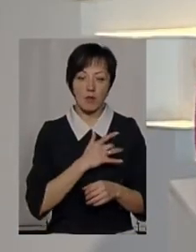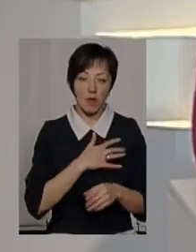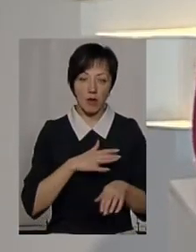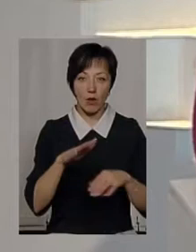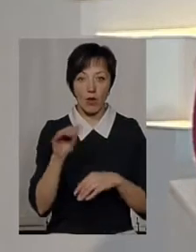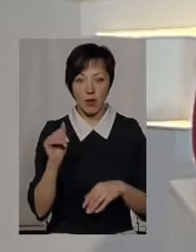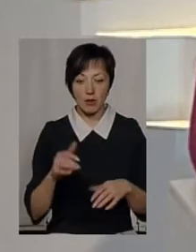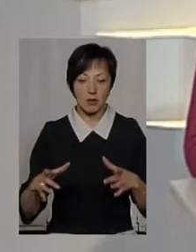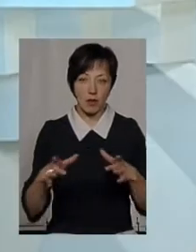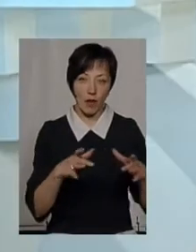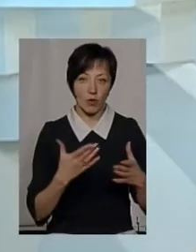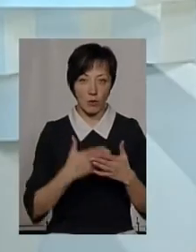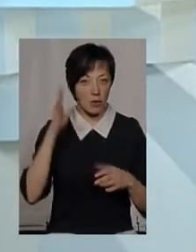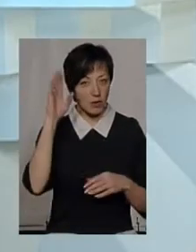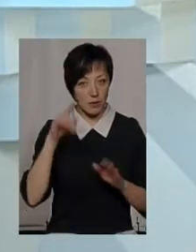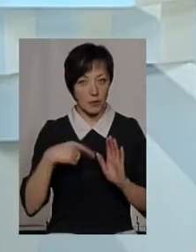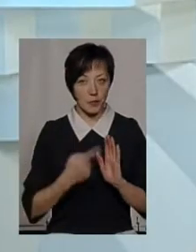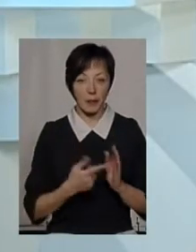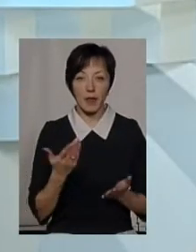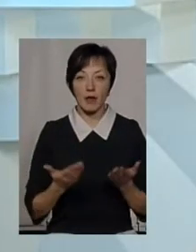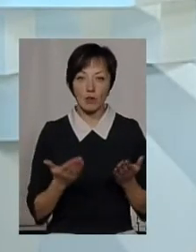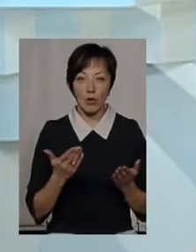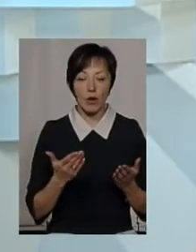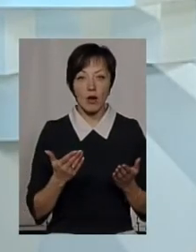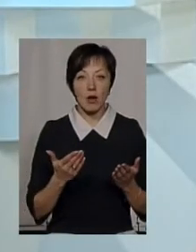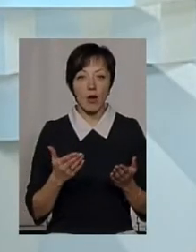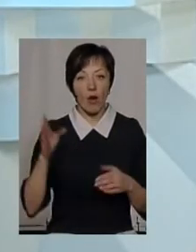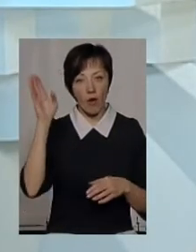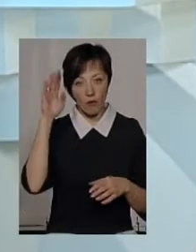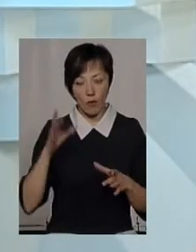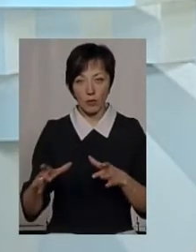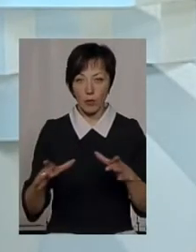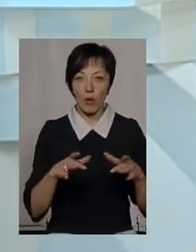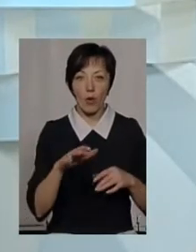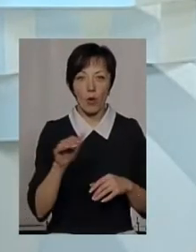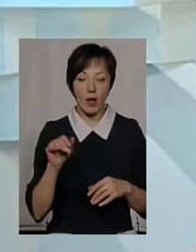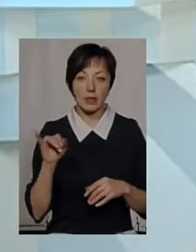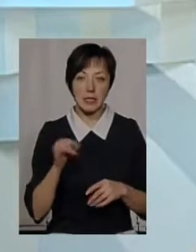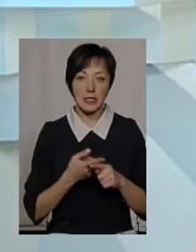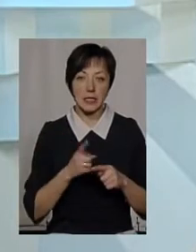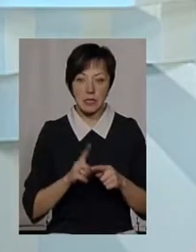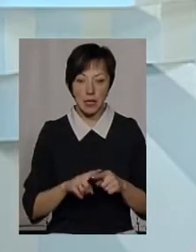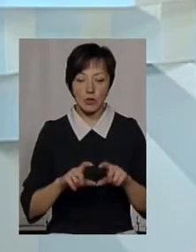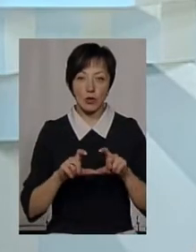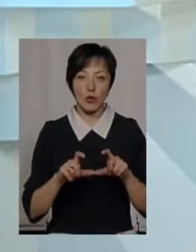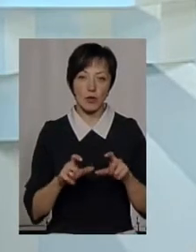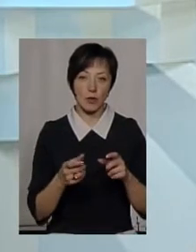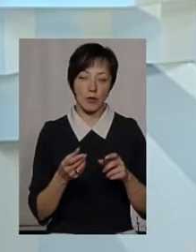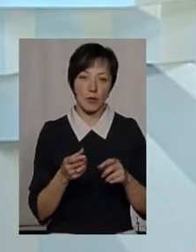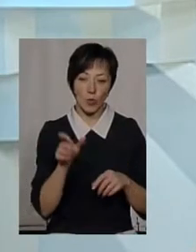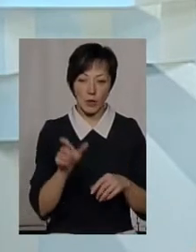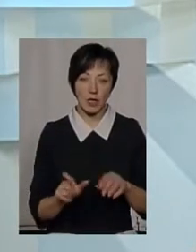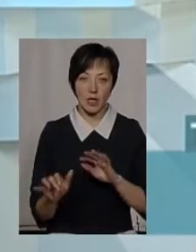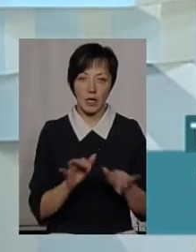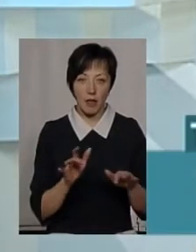в оренді, то… Ну, якщо, зокрема, водний об'єкт перебуває в оренді, і дане суб'єдосподарювання здійснює своє